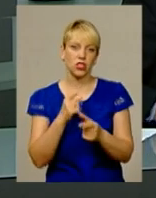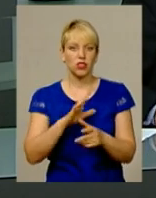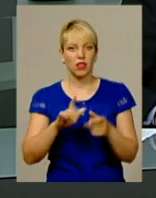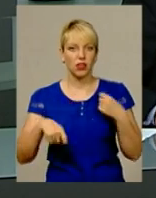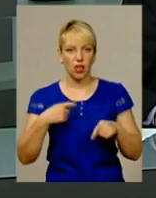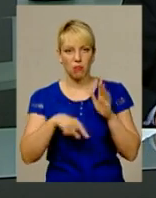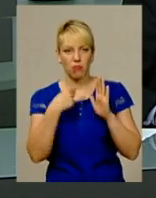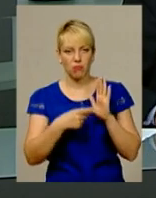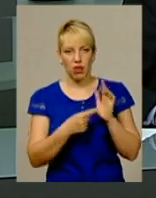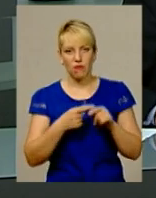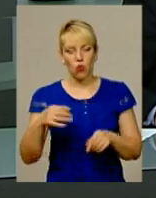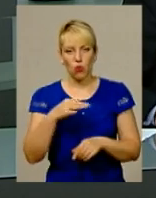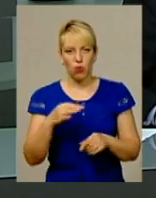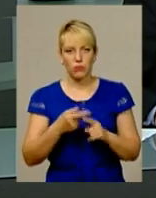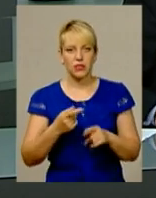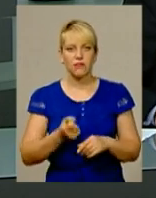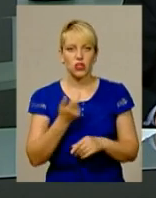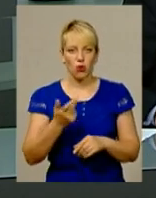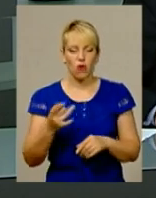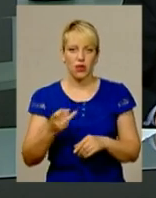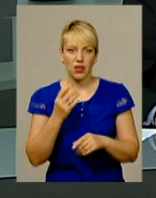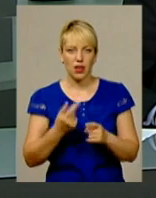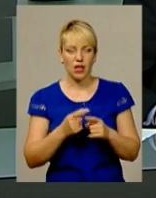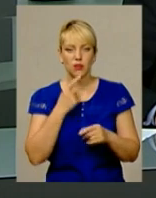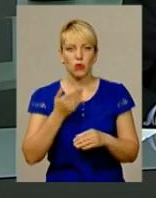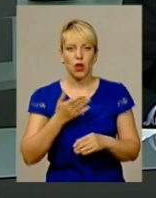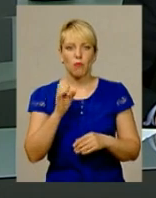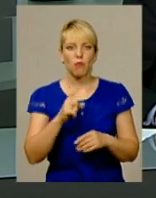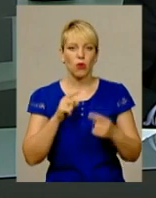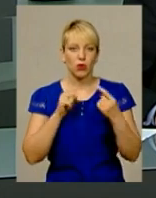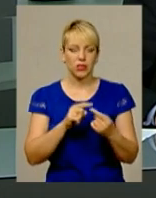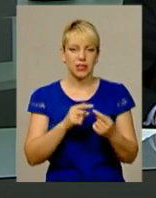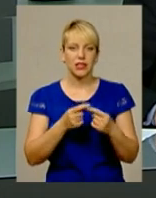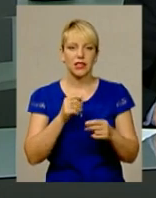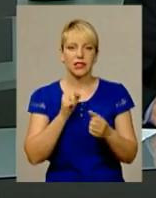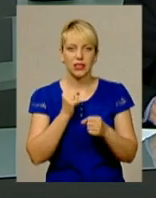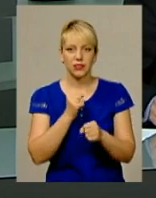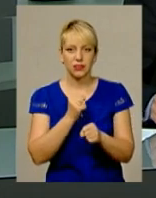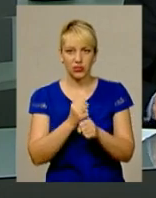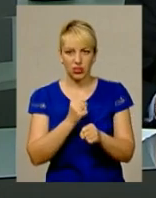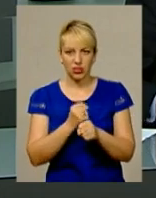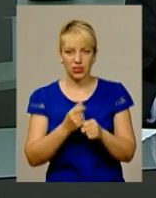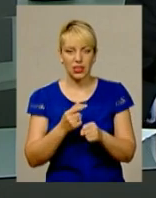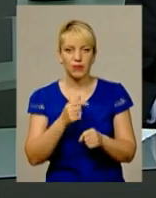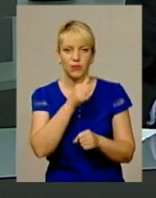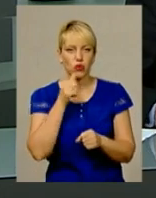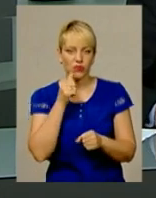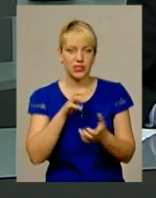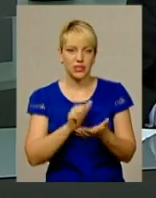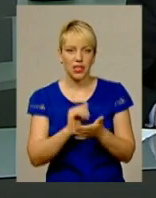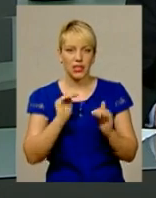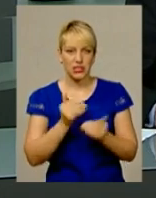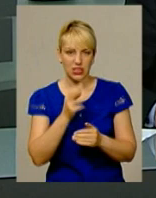дарма. В області у черговий раз прозвітували про результати протидії тіньовій зайнятості та низькому рівню оплати праці. Сьогодні